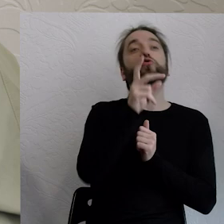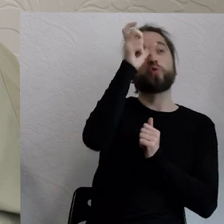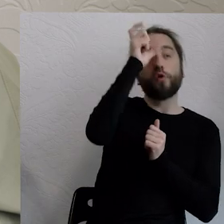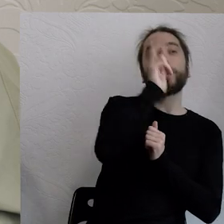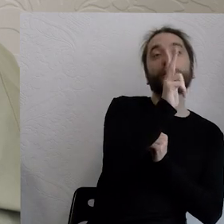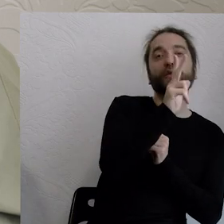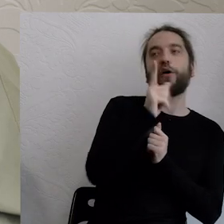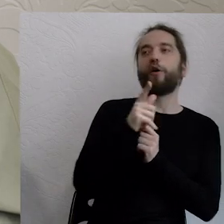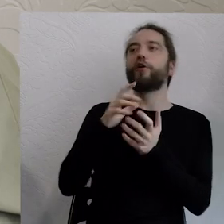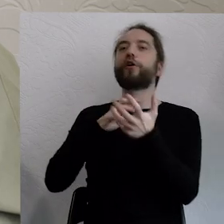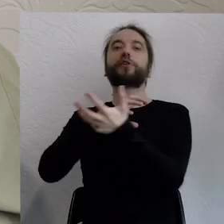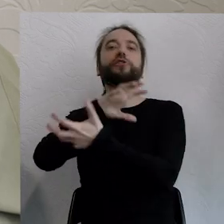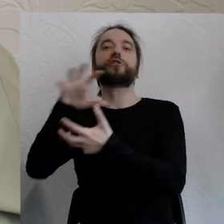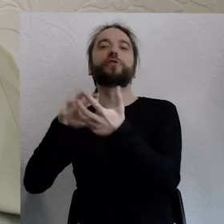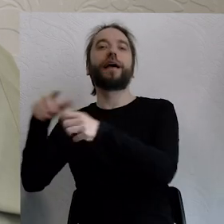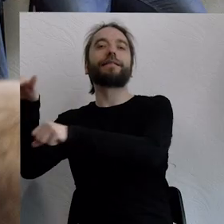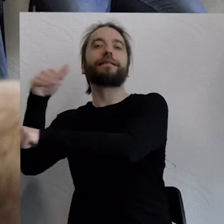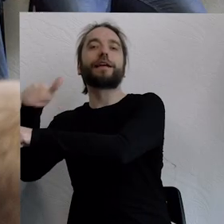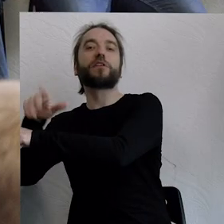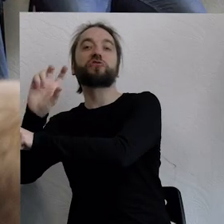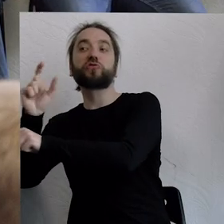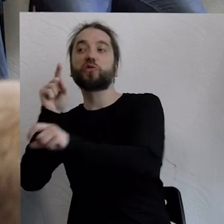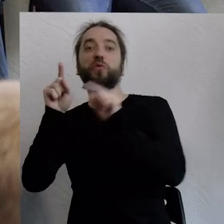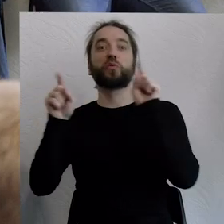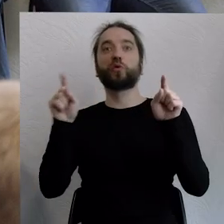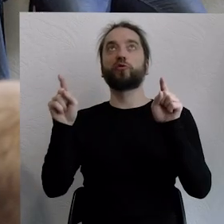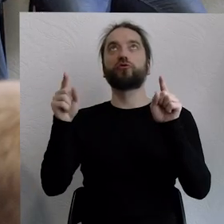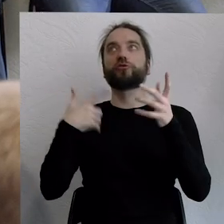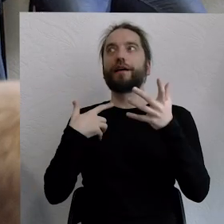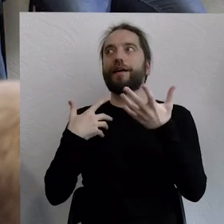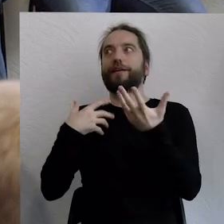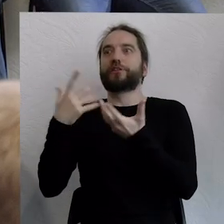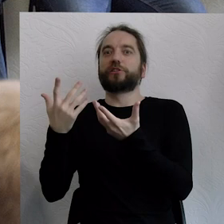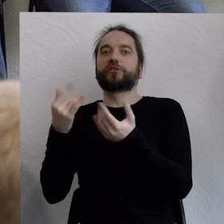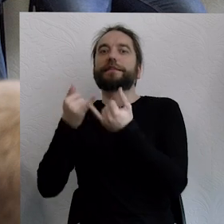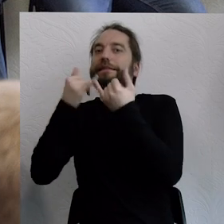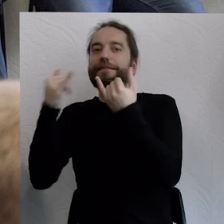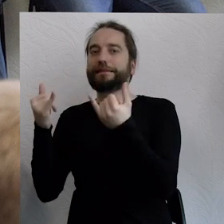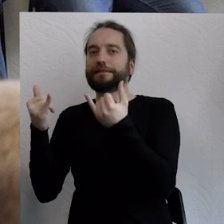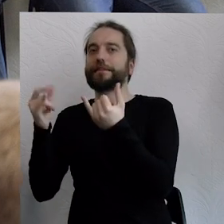a nie przejmujemy po prostu, że coś jest. Dzięki.